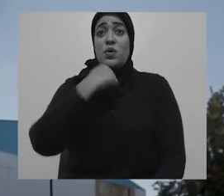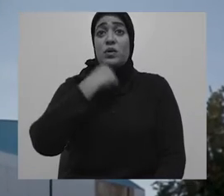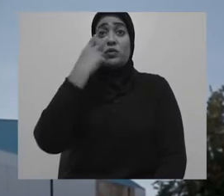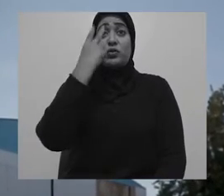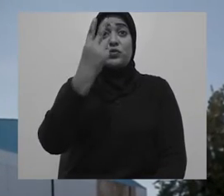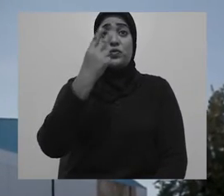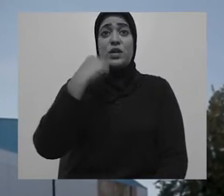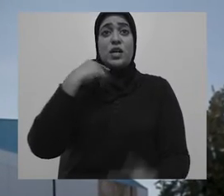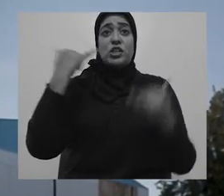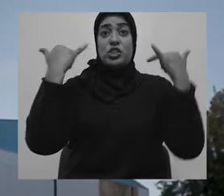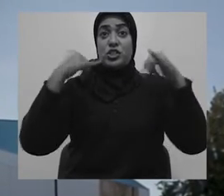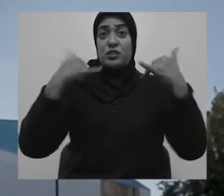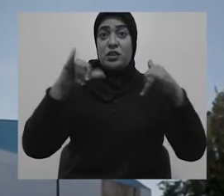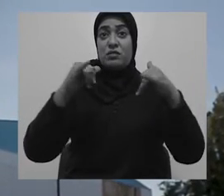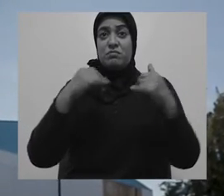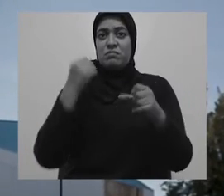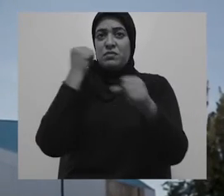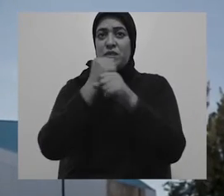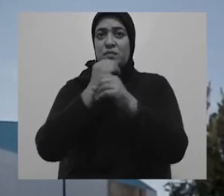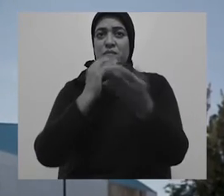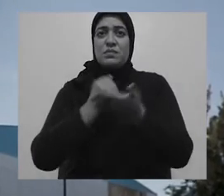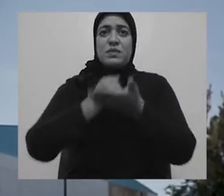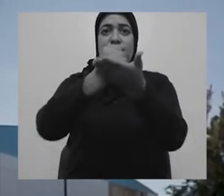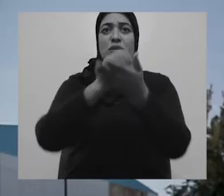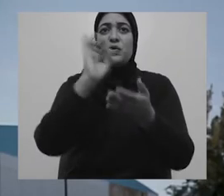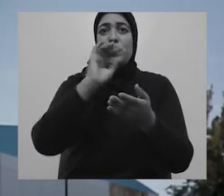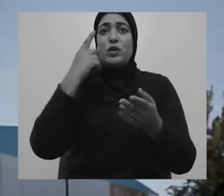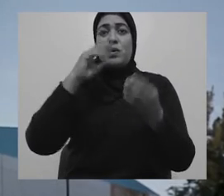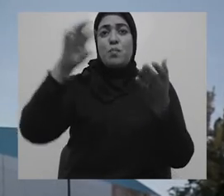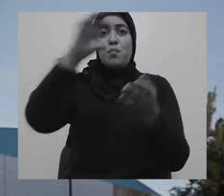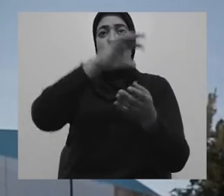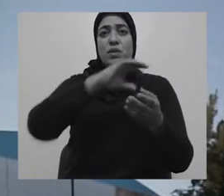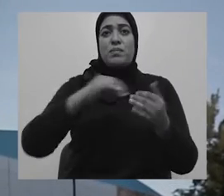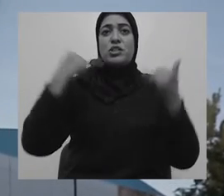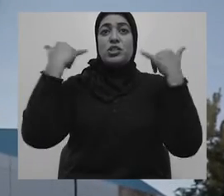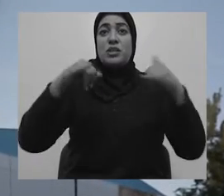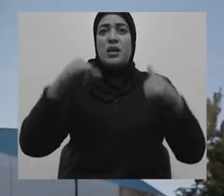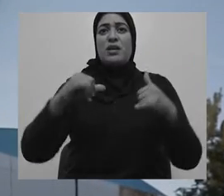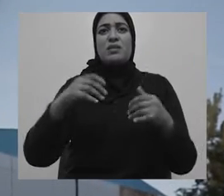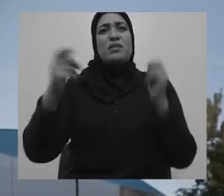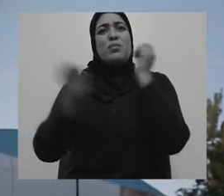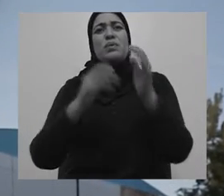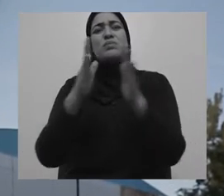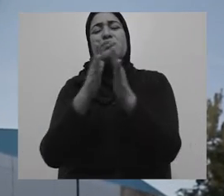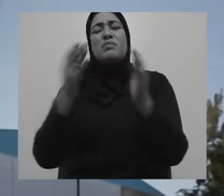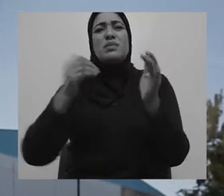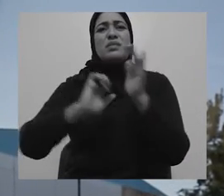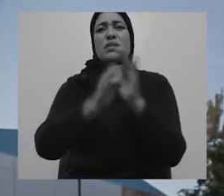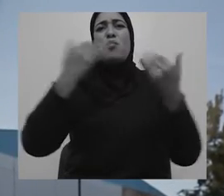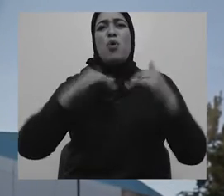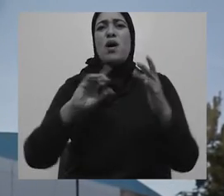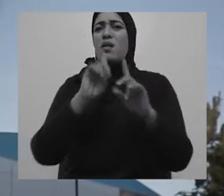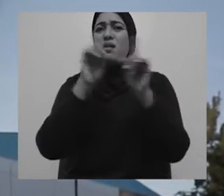Il est vraiment très motivé. Il veut vraiment faire changer les choses dans sa région, en Algérie. Mais surtout, il veut être